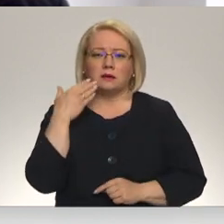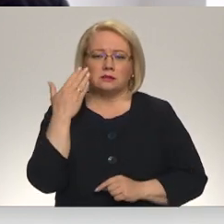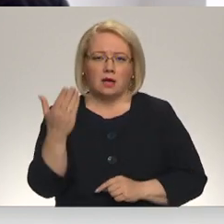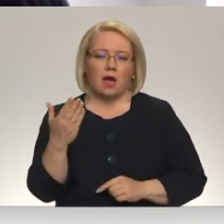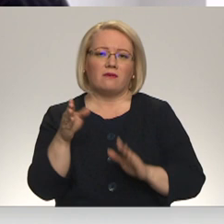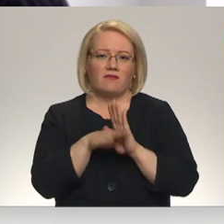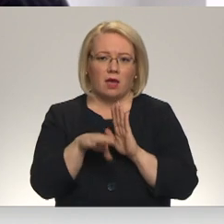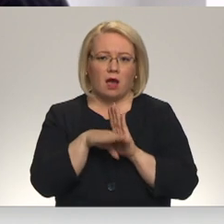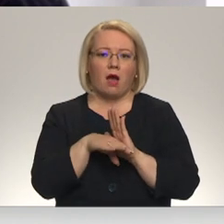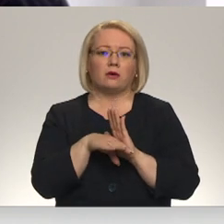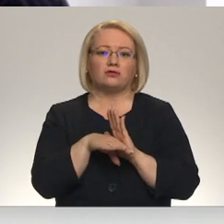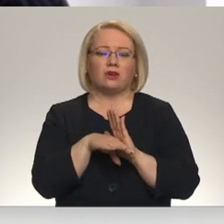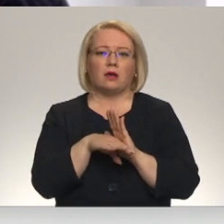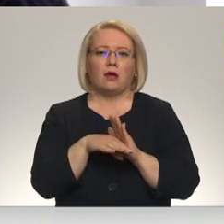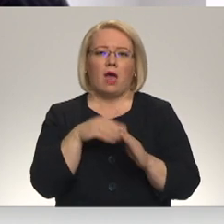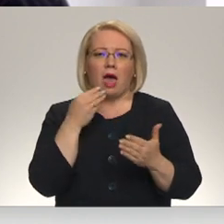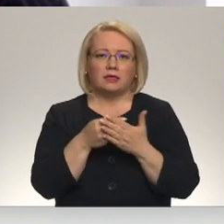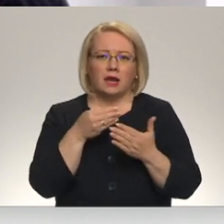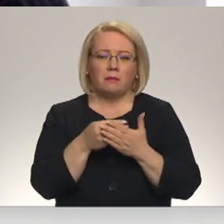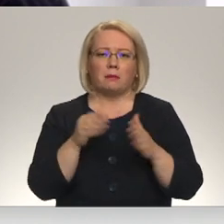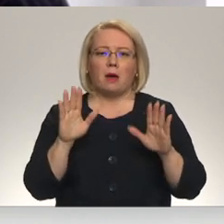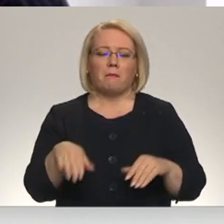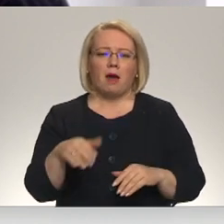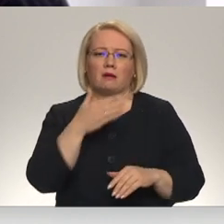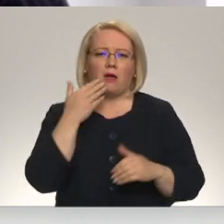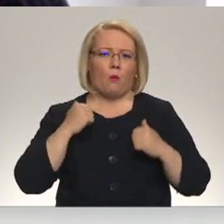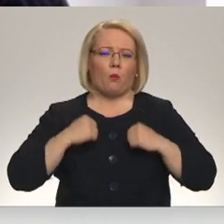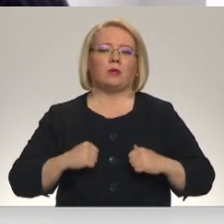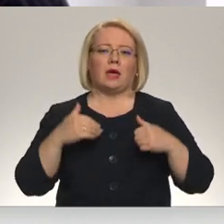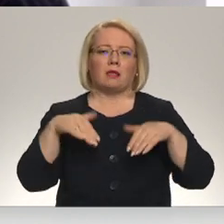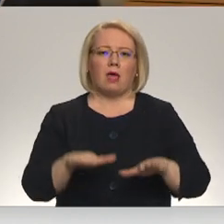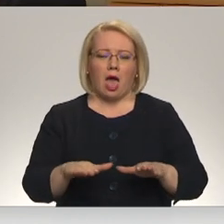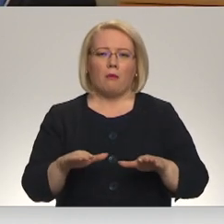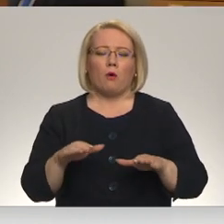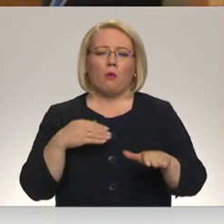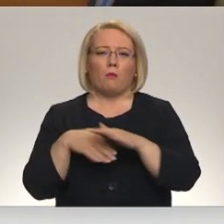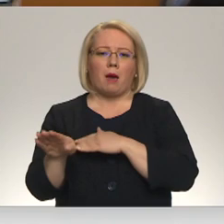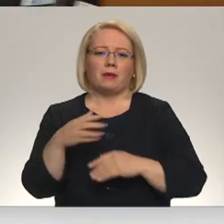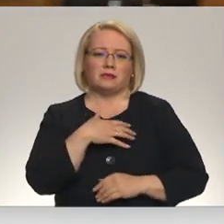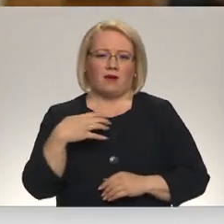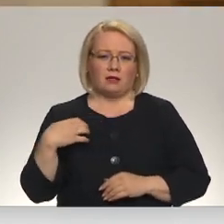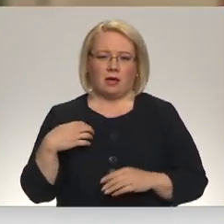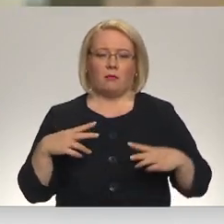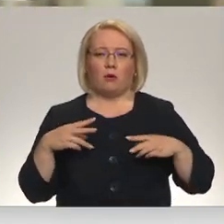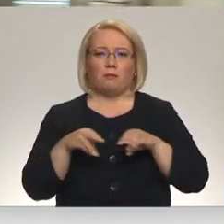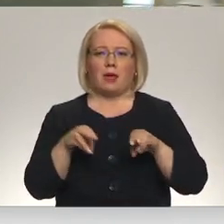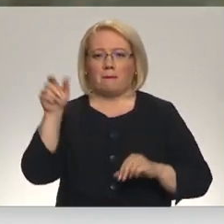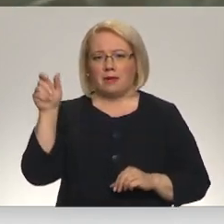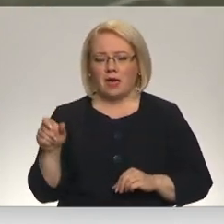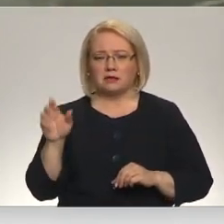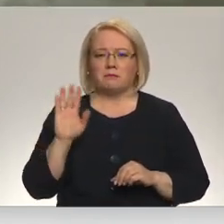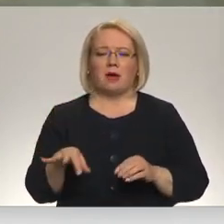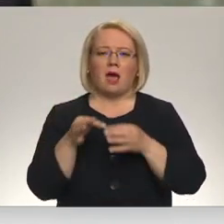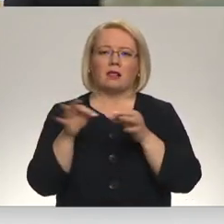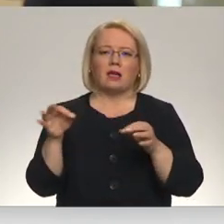vienkārši atriebībā par netaisnīgu lēmumu pamest valdību. Premjera ar amatu atstājušo ministra